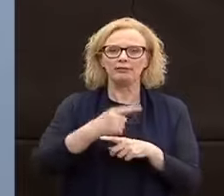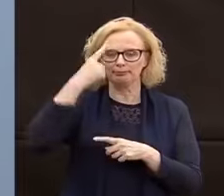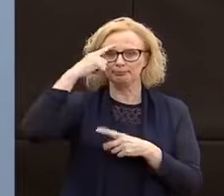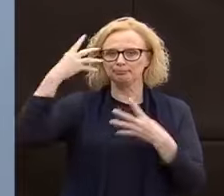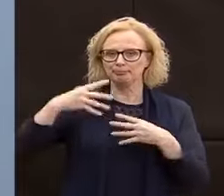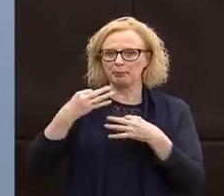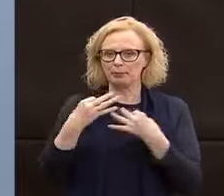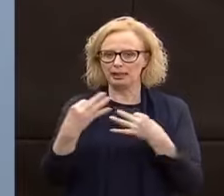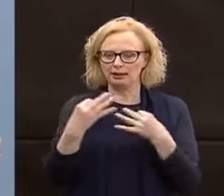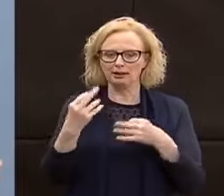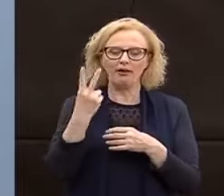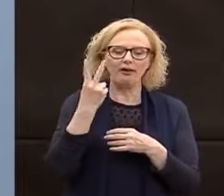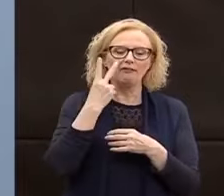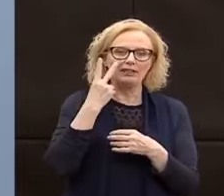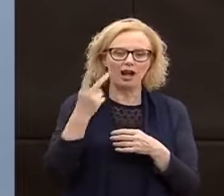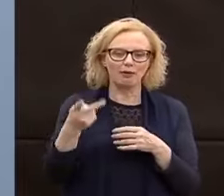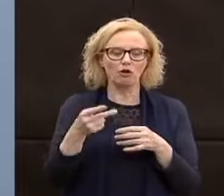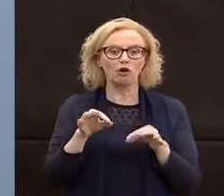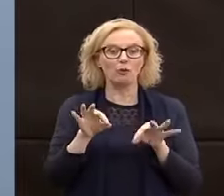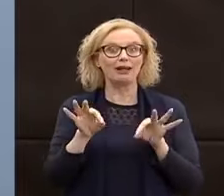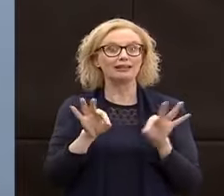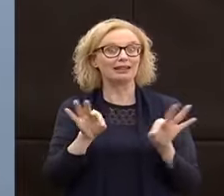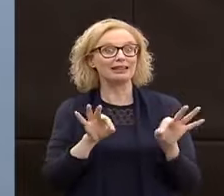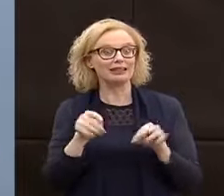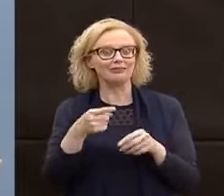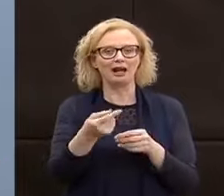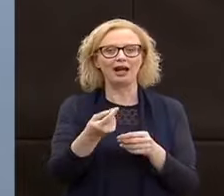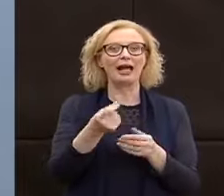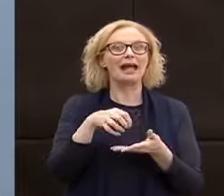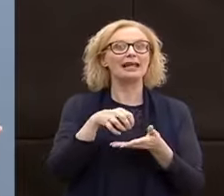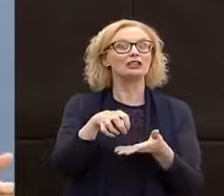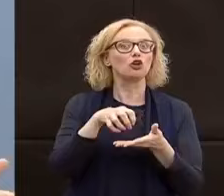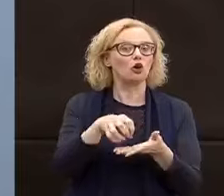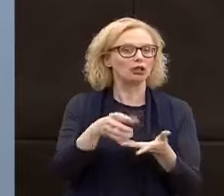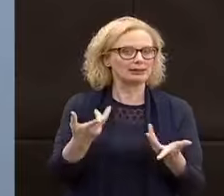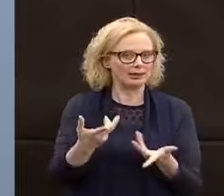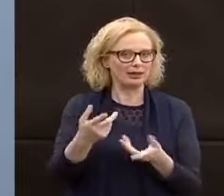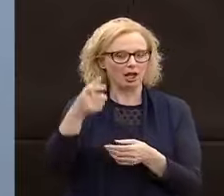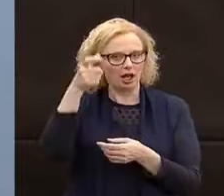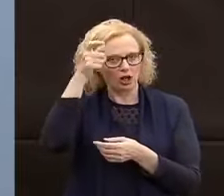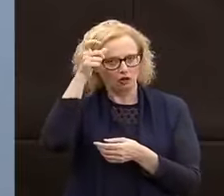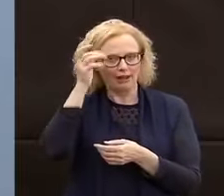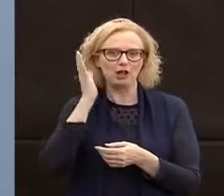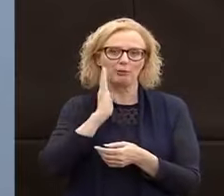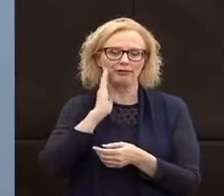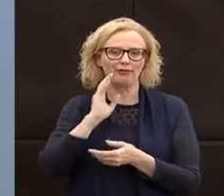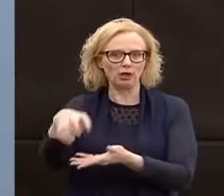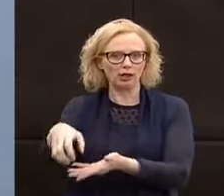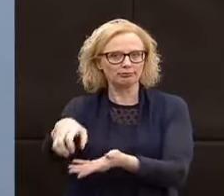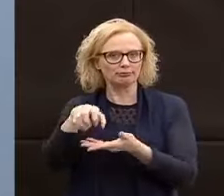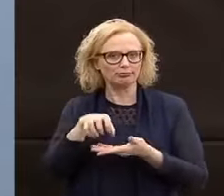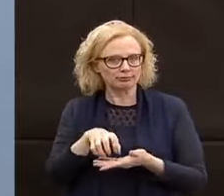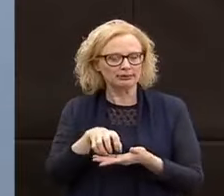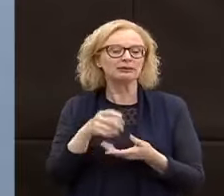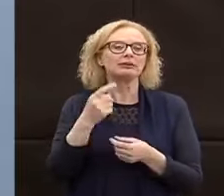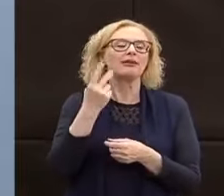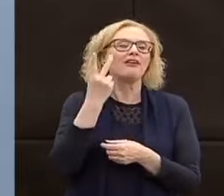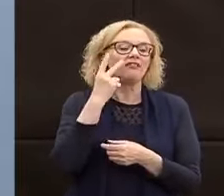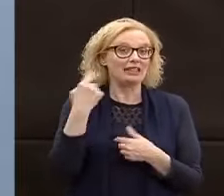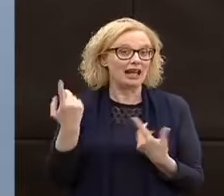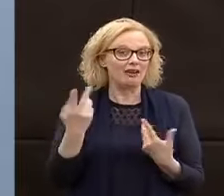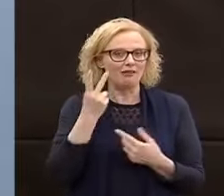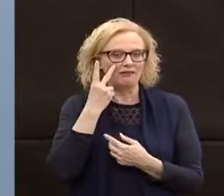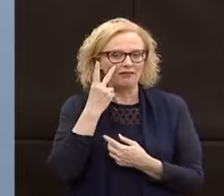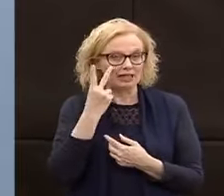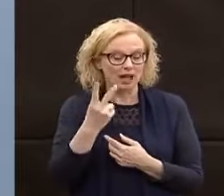trattativa sulle risorse che già ci sono e che sono nostre, e che noi abbiamo richiesto lo Stato di sospendere. E poi vedremo il